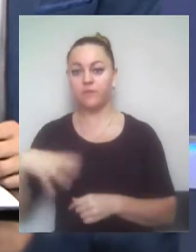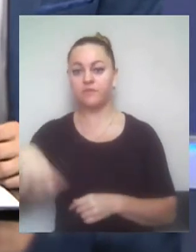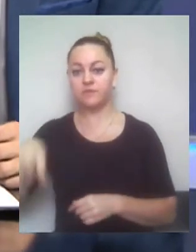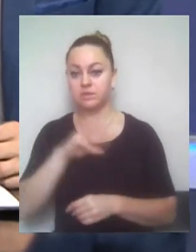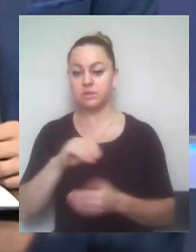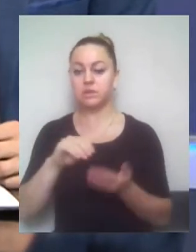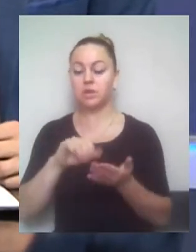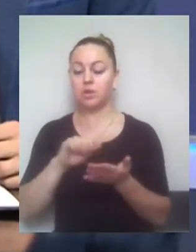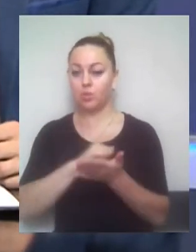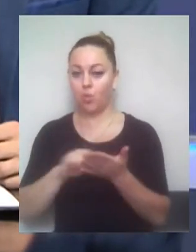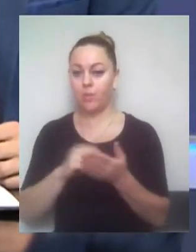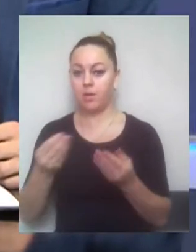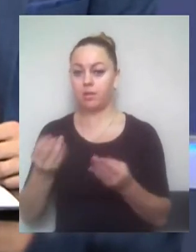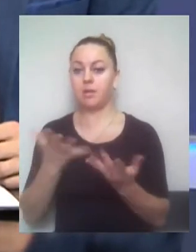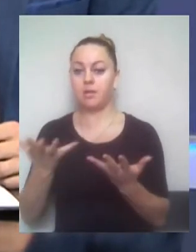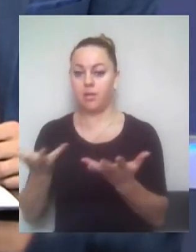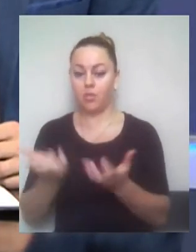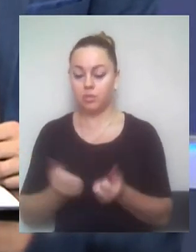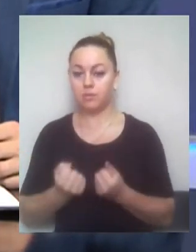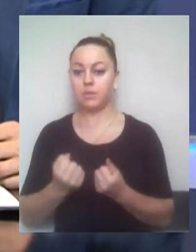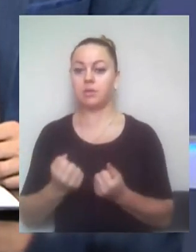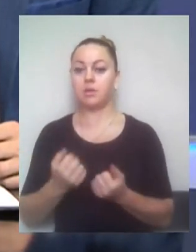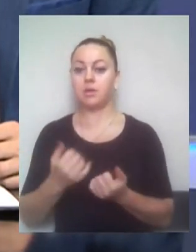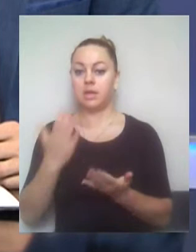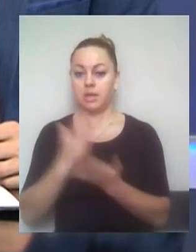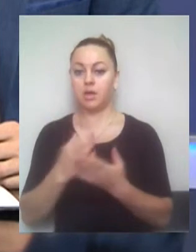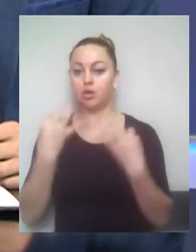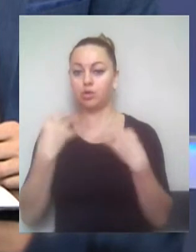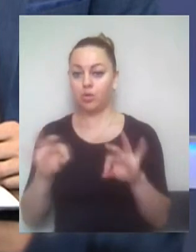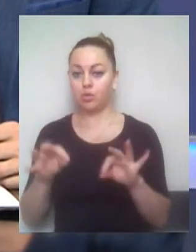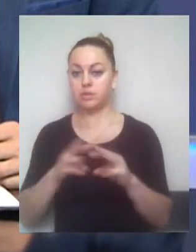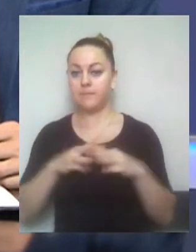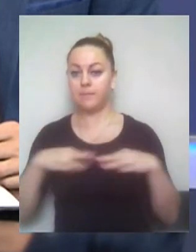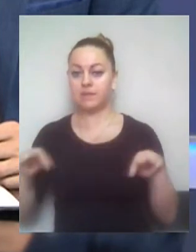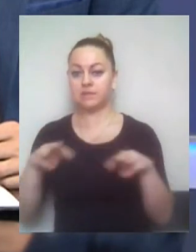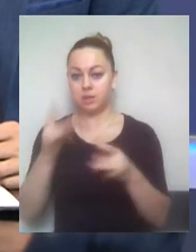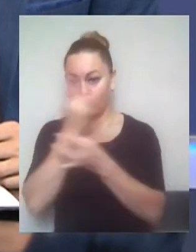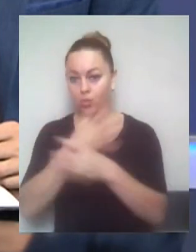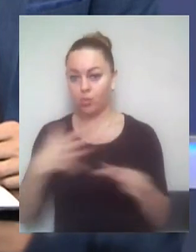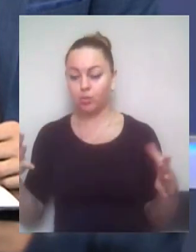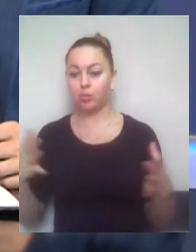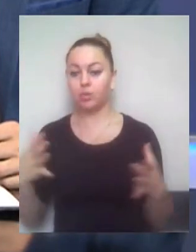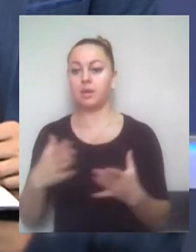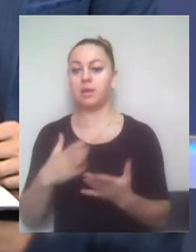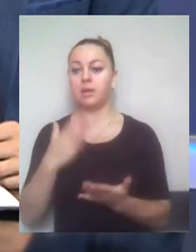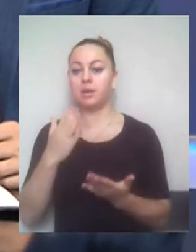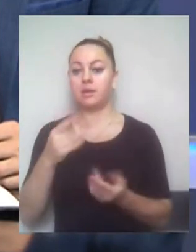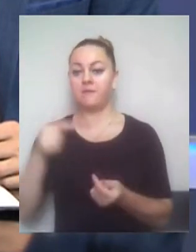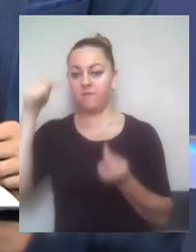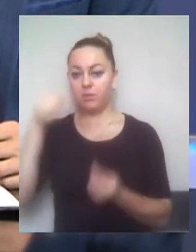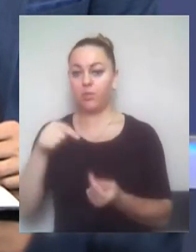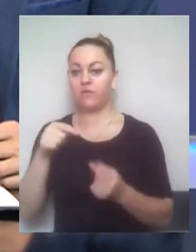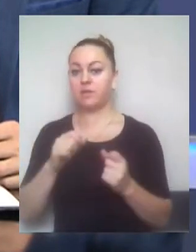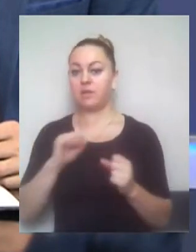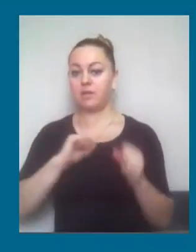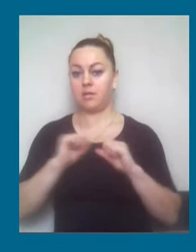нами отримані. Отримані дозвілі Міністерства культури, відповідній висоті департаменту, захисту пам'ятників і